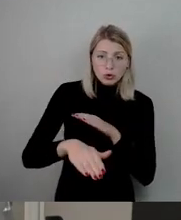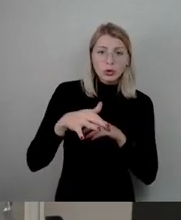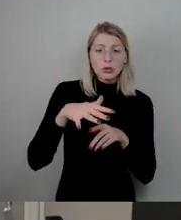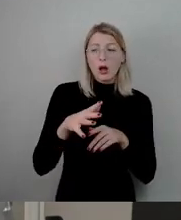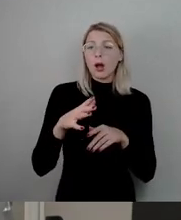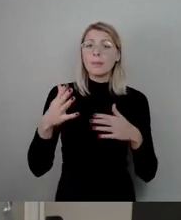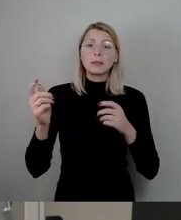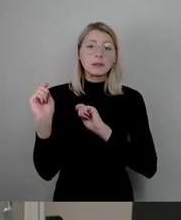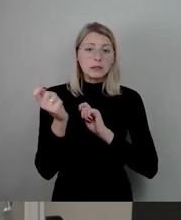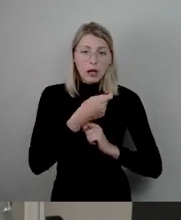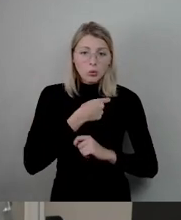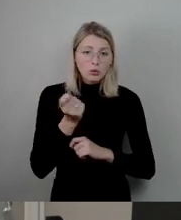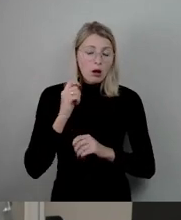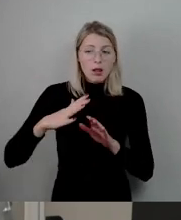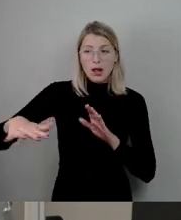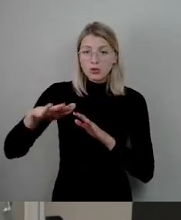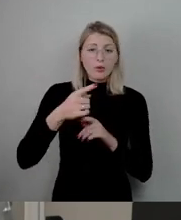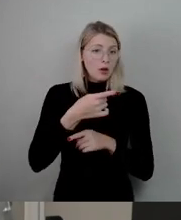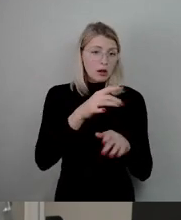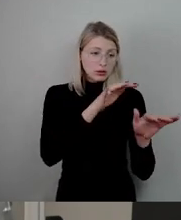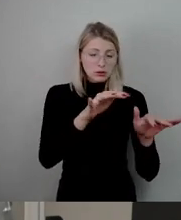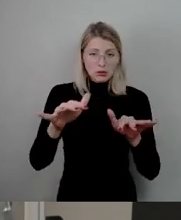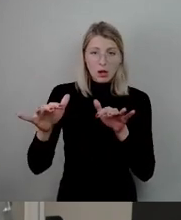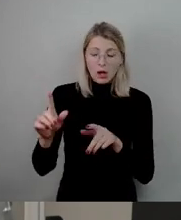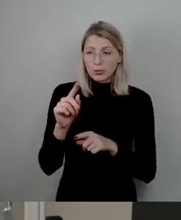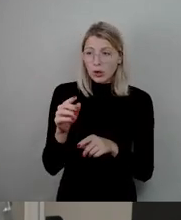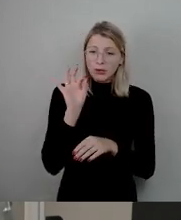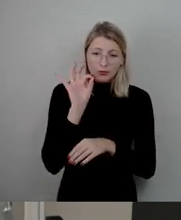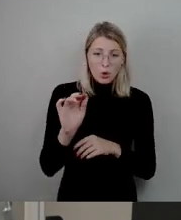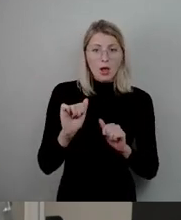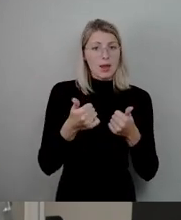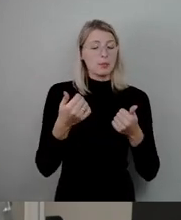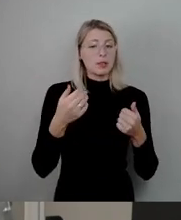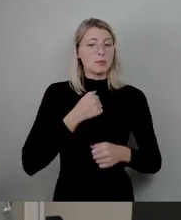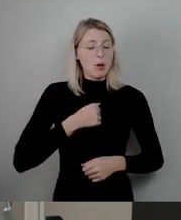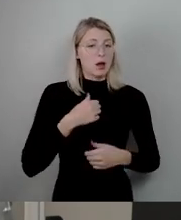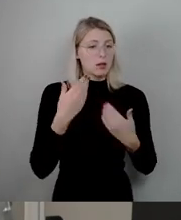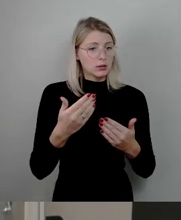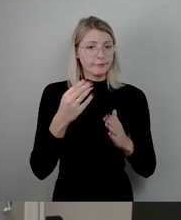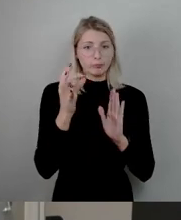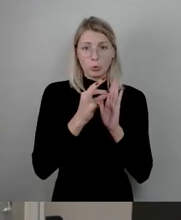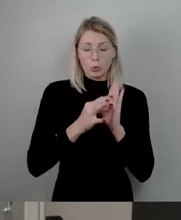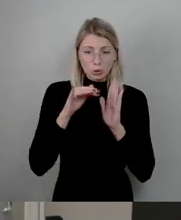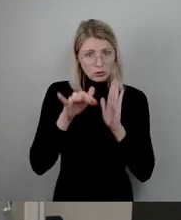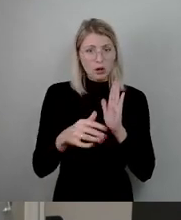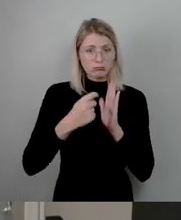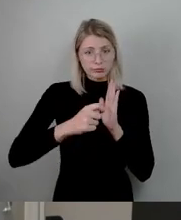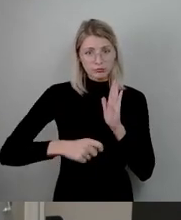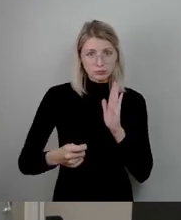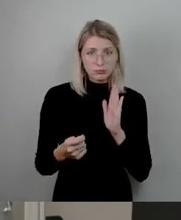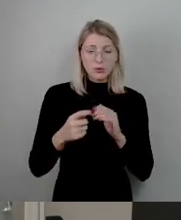Also alles das, was ein Erlebnisbad so ausmacht. Es ist die einzige überdachte